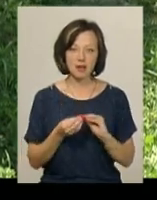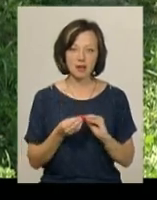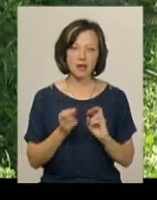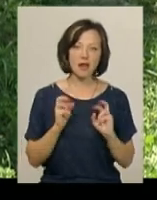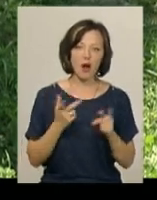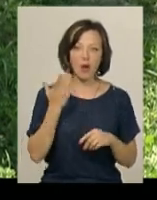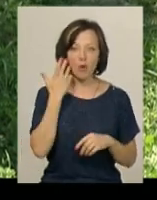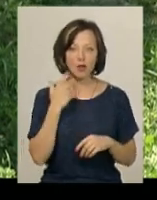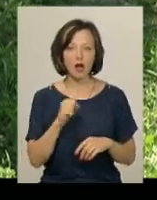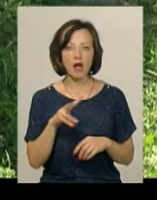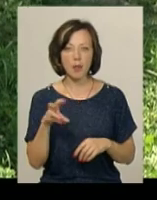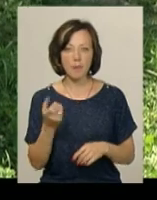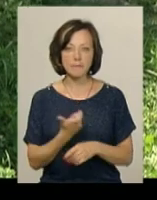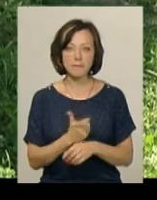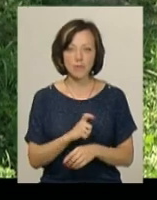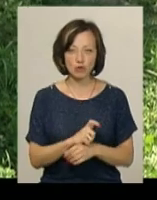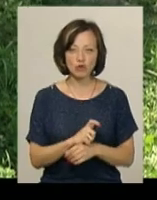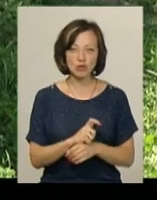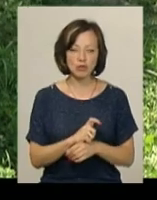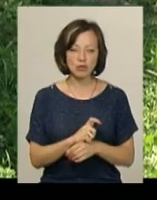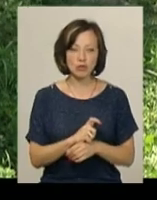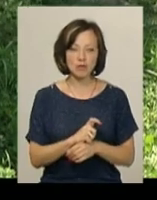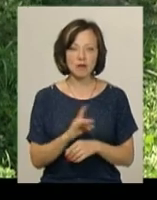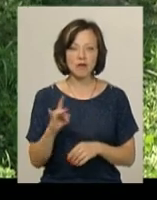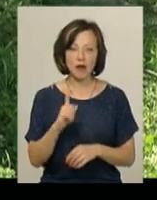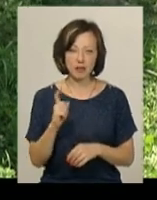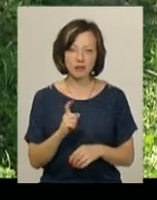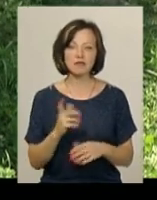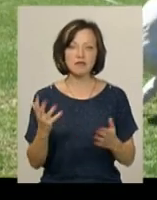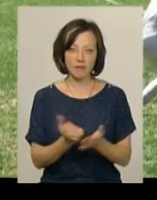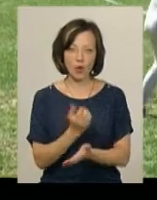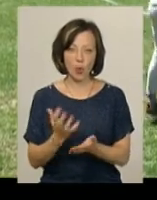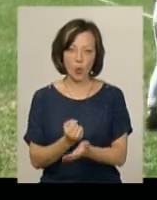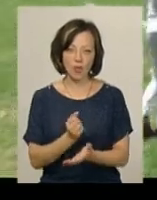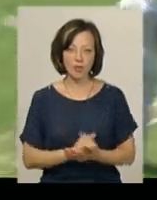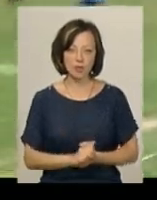коли, але більшість разів виходить.